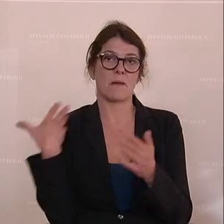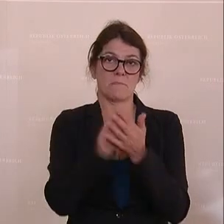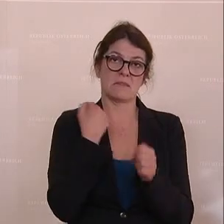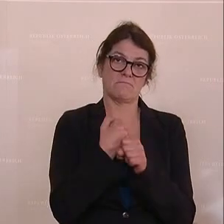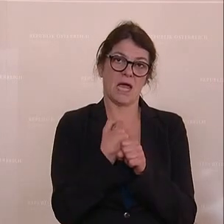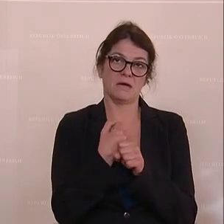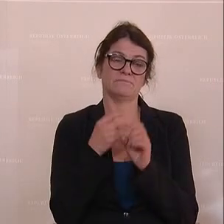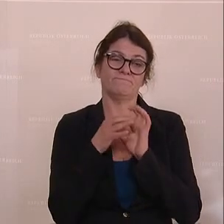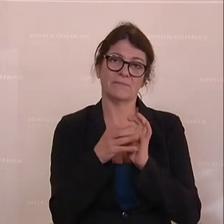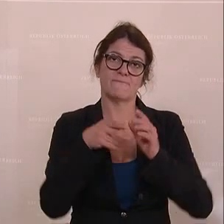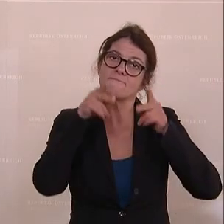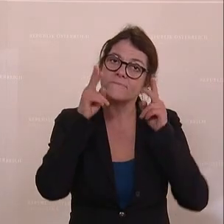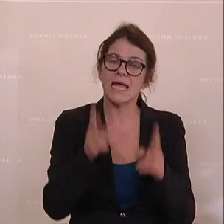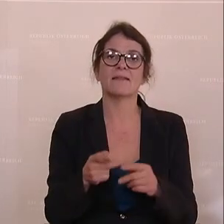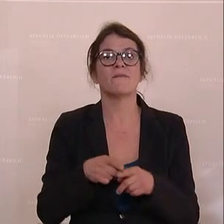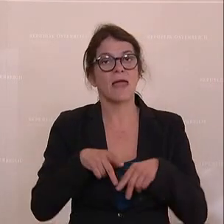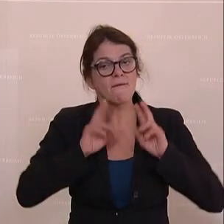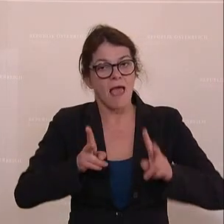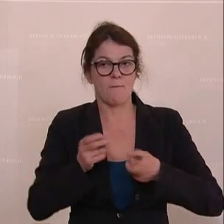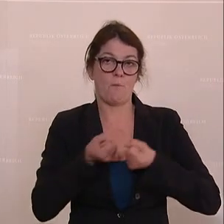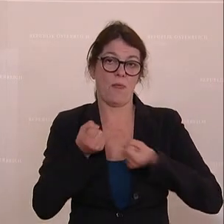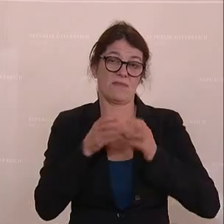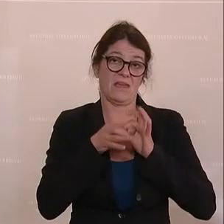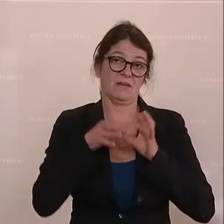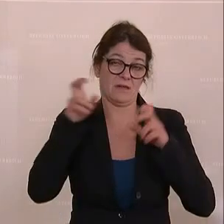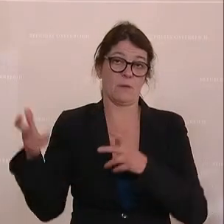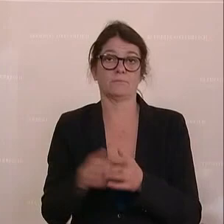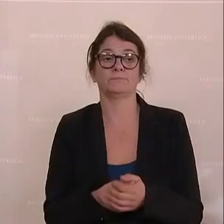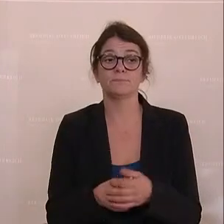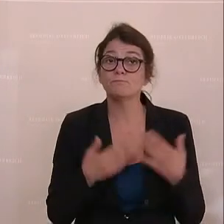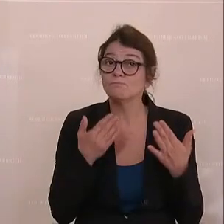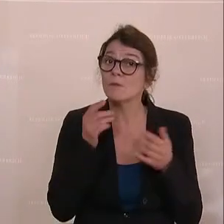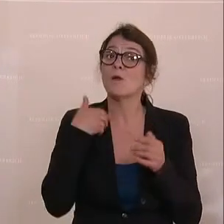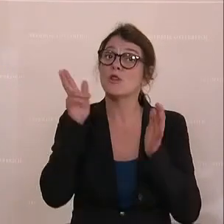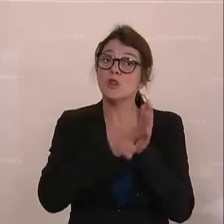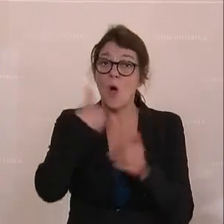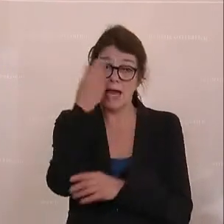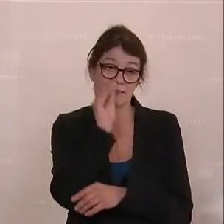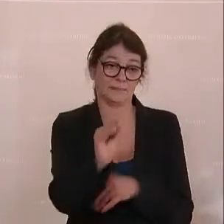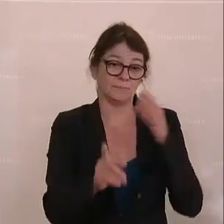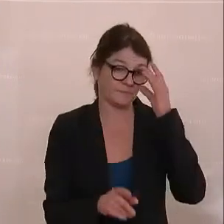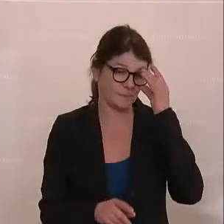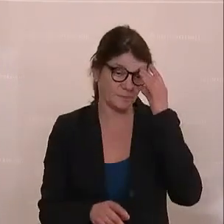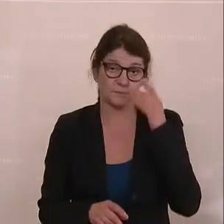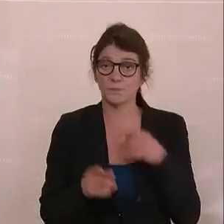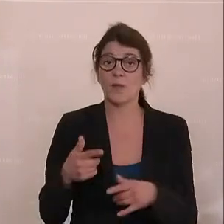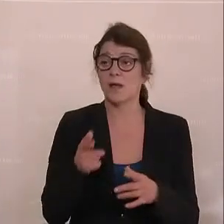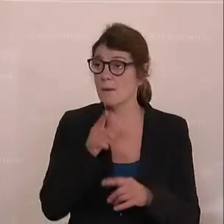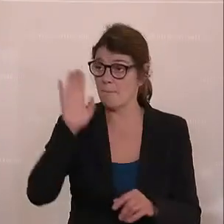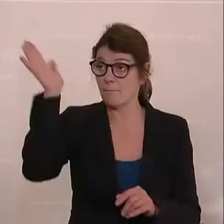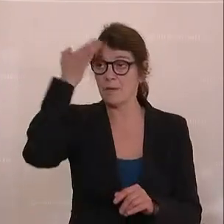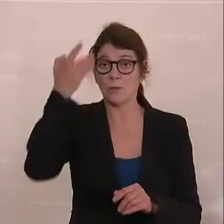wenn es um echte Realpolitik geht. Man muss noch eines erwähnen, und zwar die berühmte